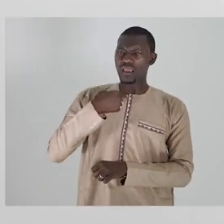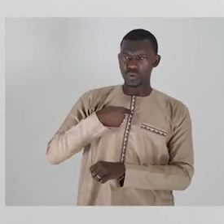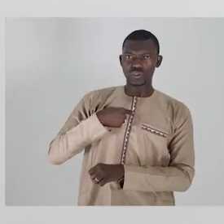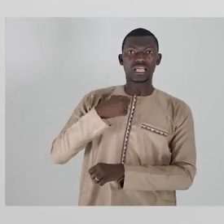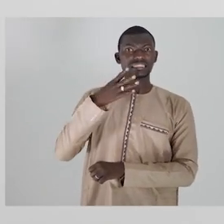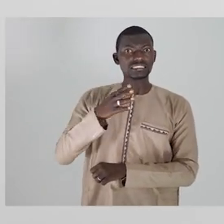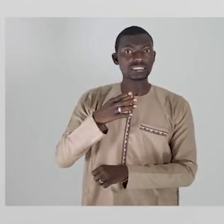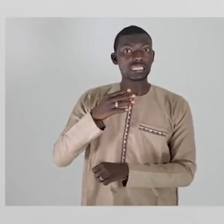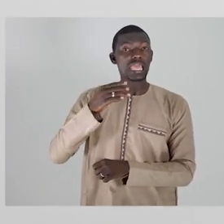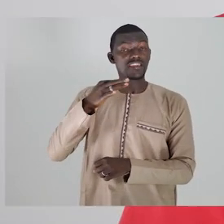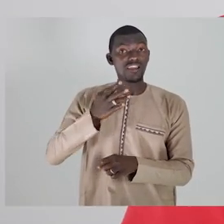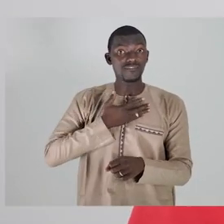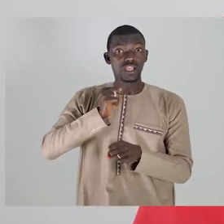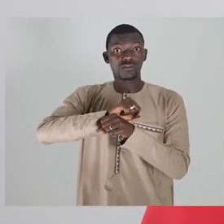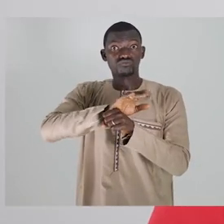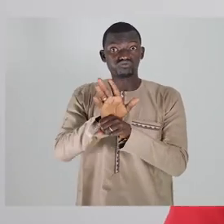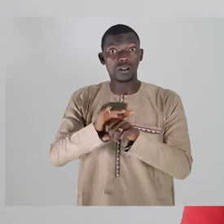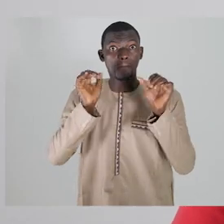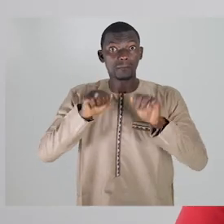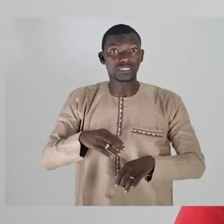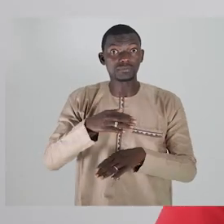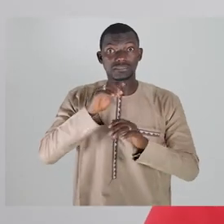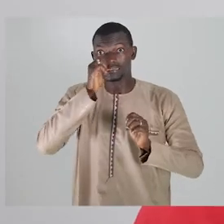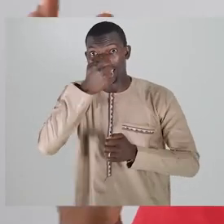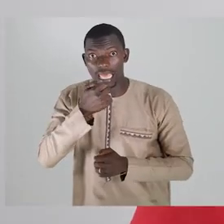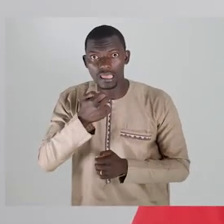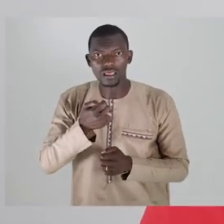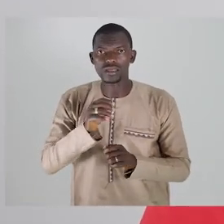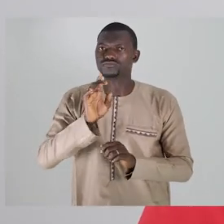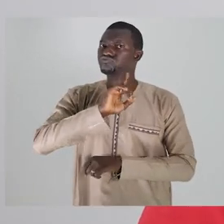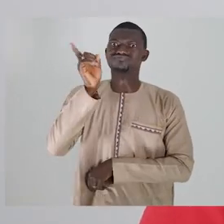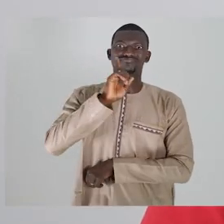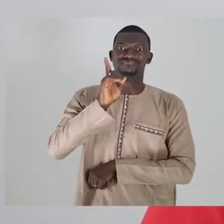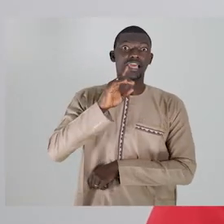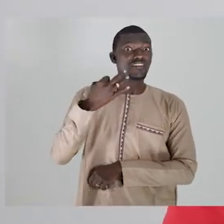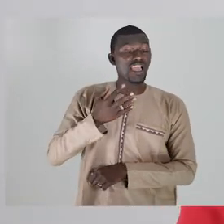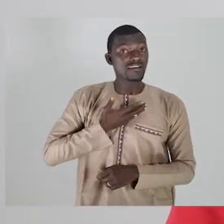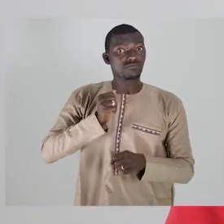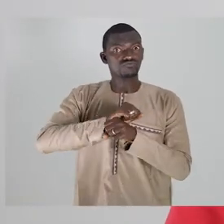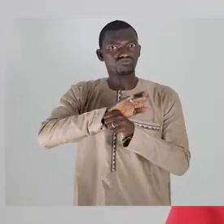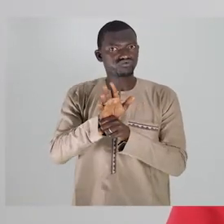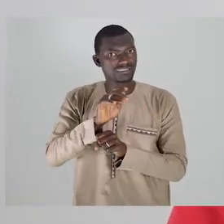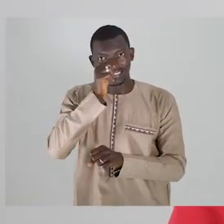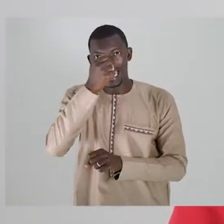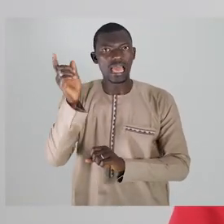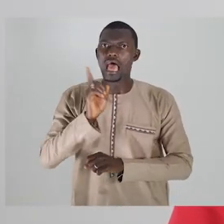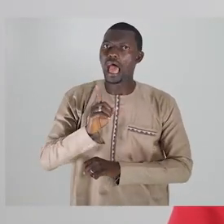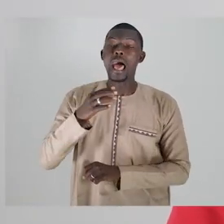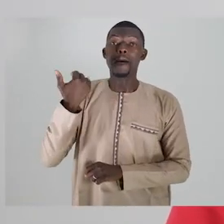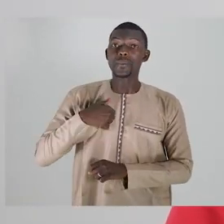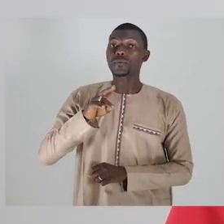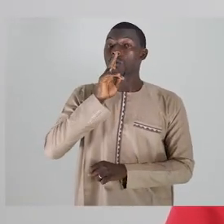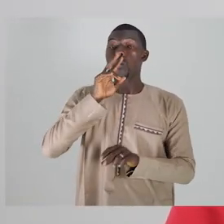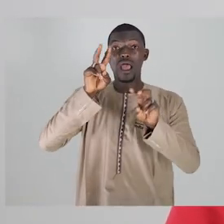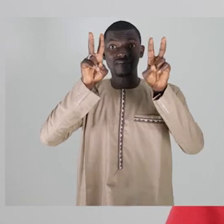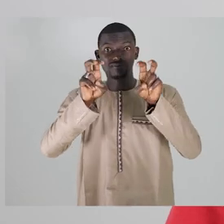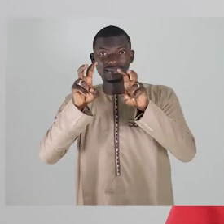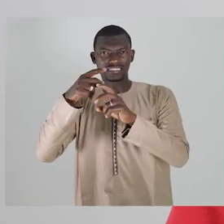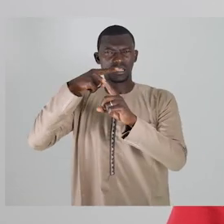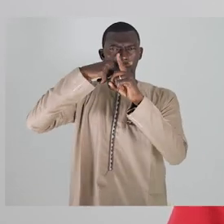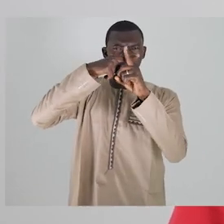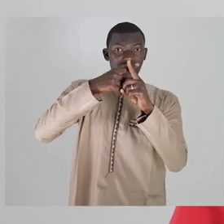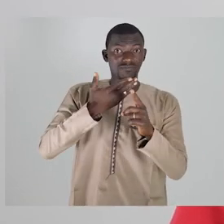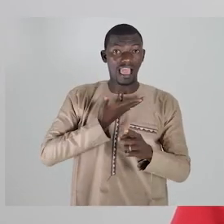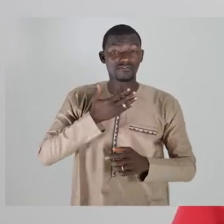Minani mo hepi nde na unare korona virus ondiki mayayi? Runtong wana gonga. Mai ko mai heng soko gonga gonga no